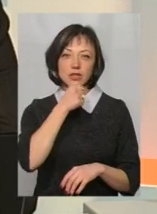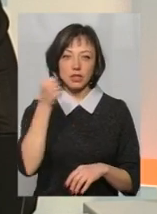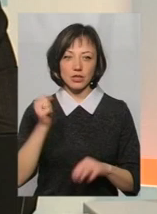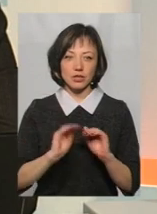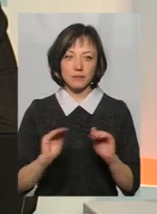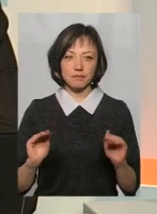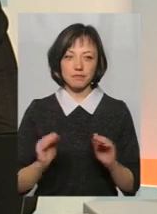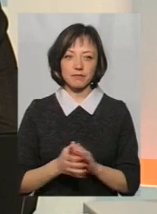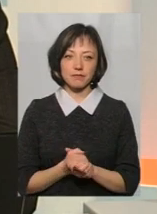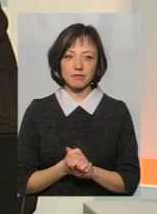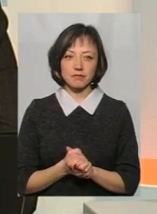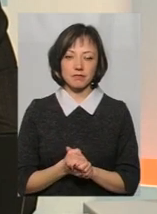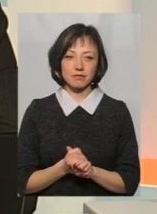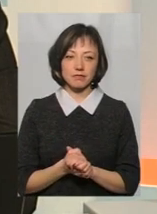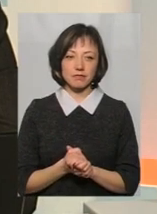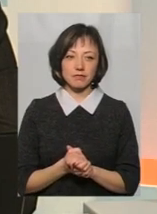вони ще... А старші, ну,